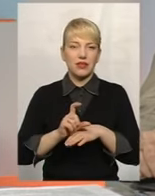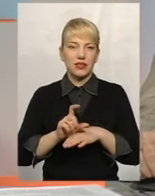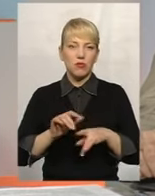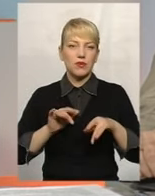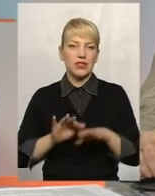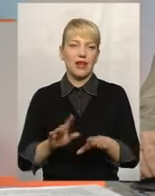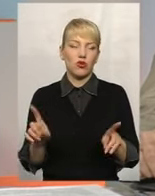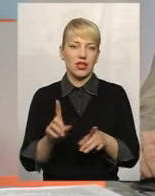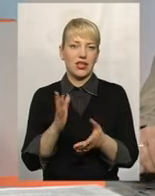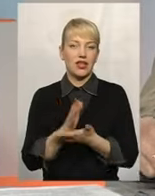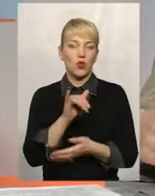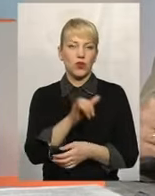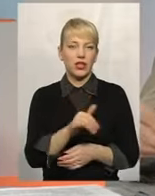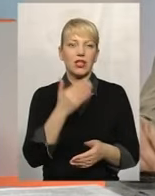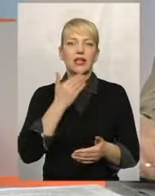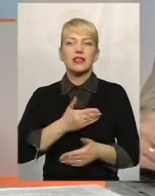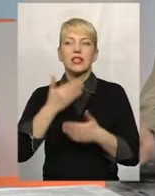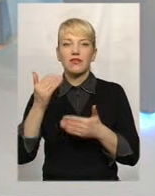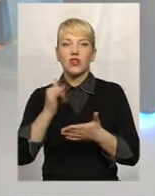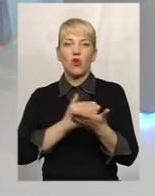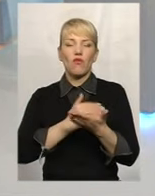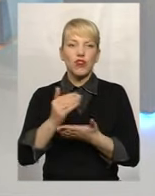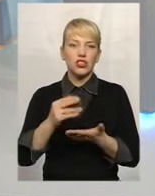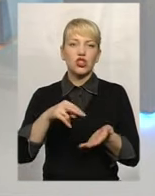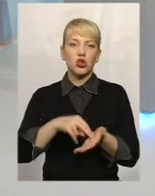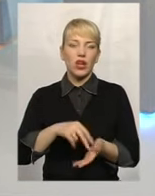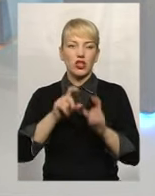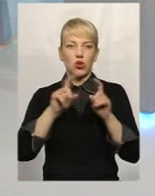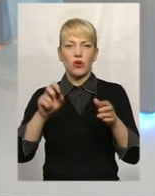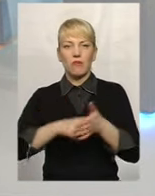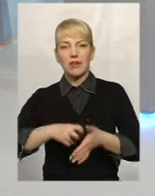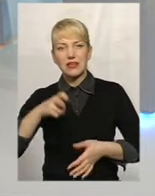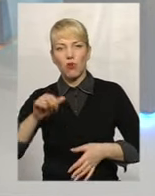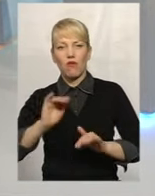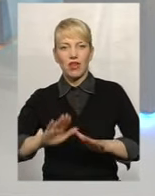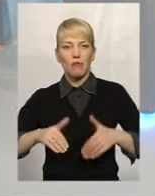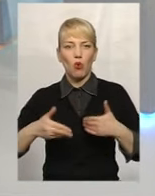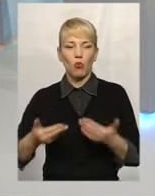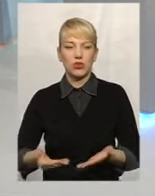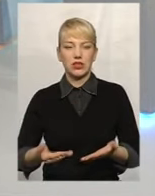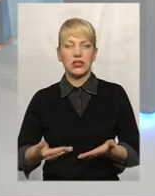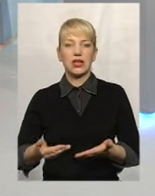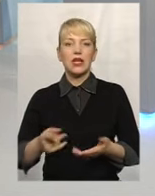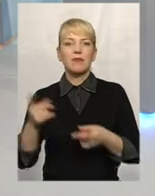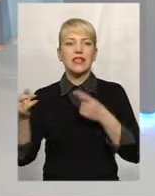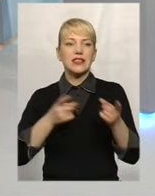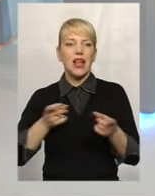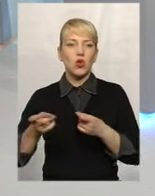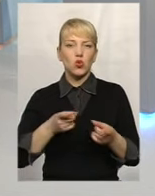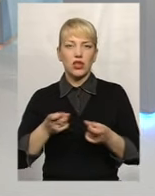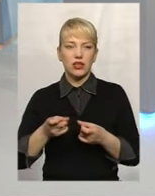є, тобто і звернення до вищестоящих органів в письмовому вигляді, пропозиції, залучати